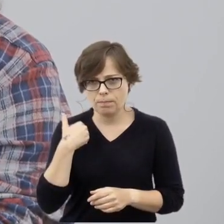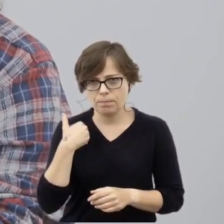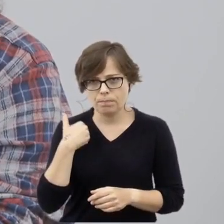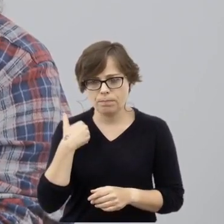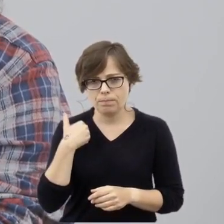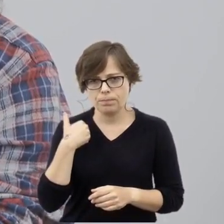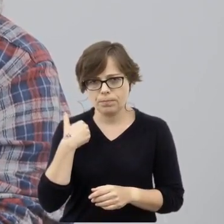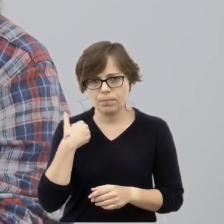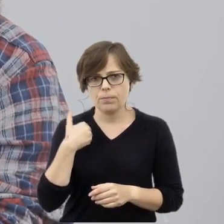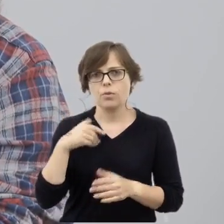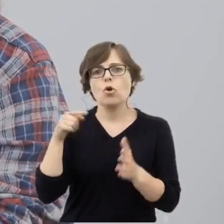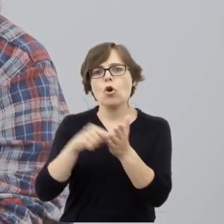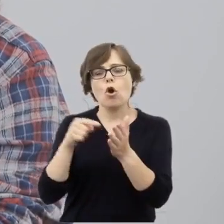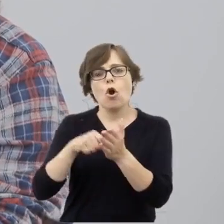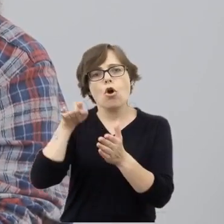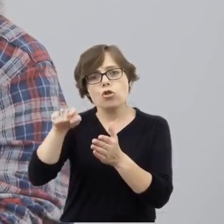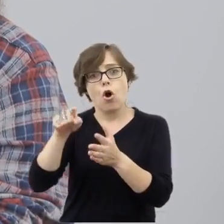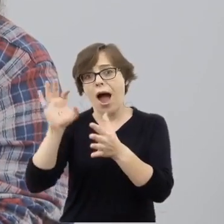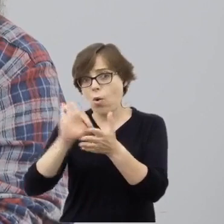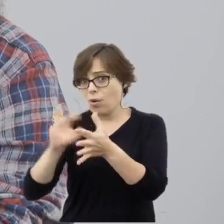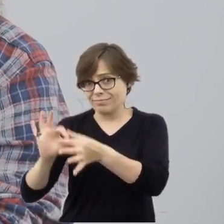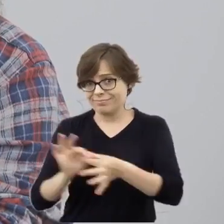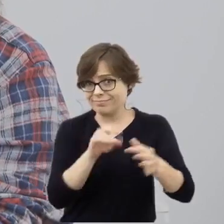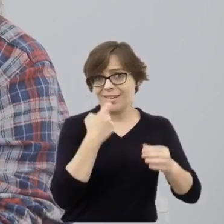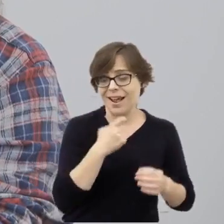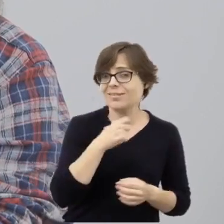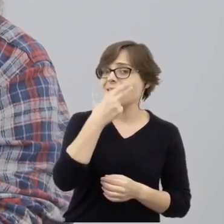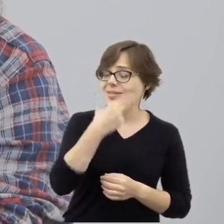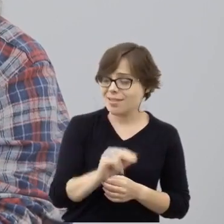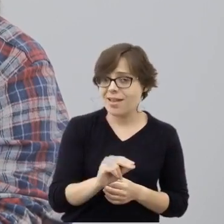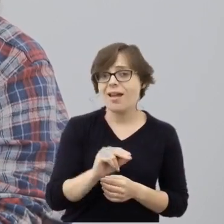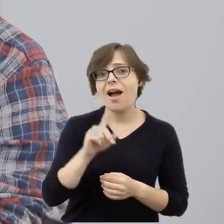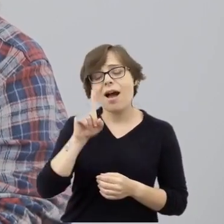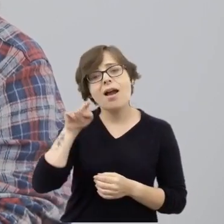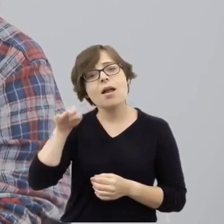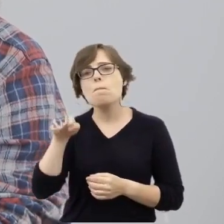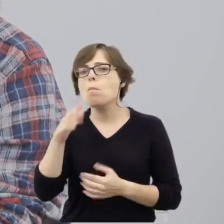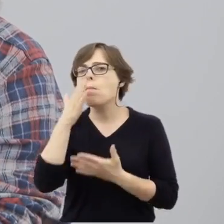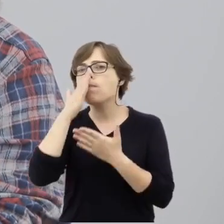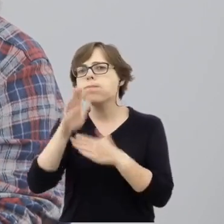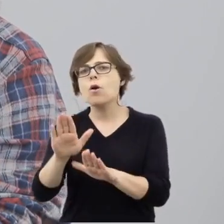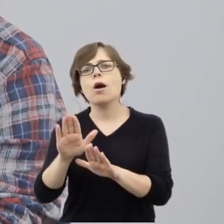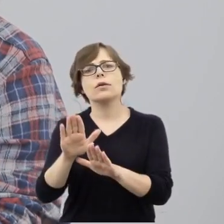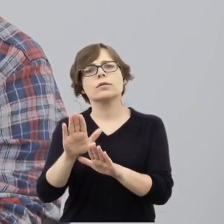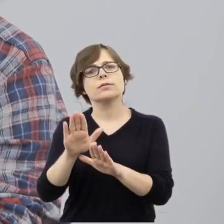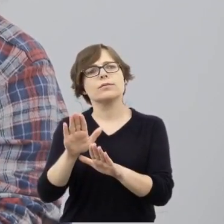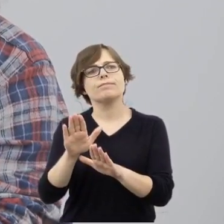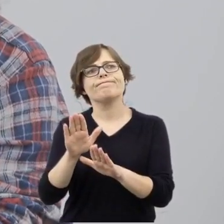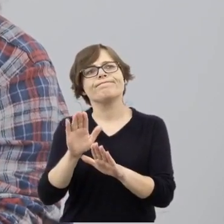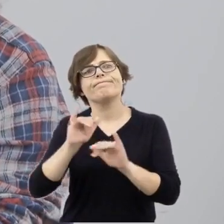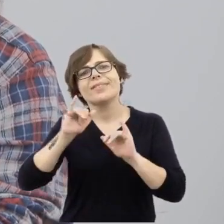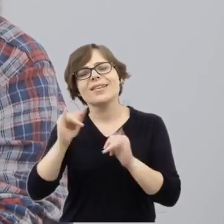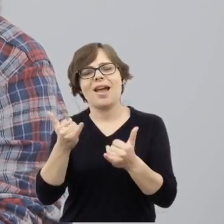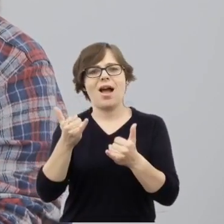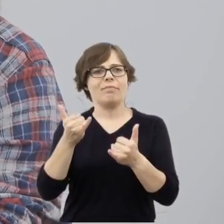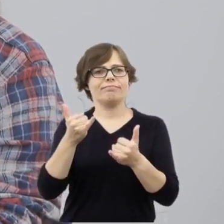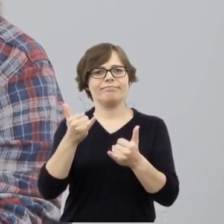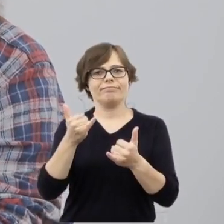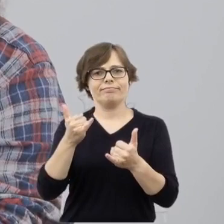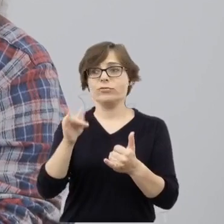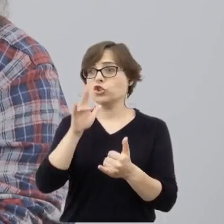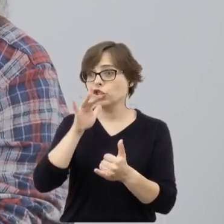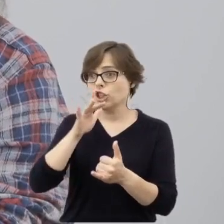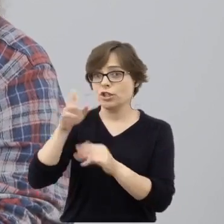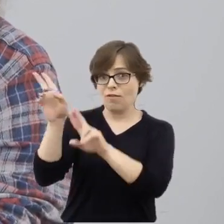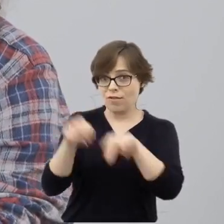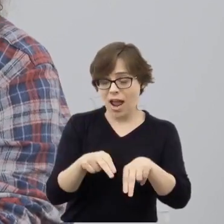nawiązywał bezpośrednio do tego pogromu, natomiast też pokazywał pewnego rodzaju nastawienie do popracujących Żydów.